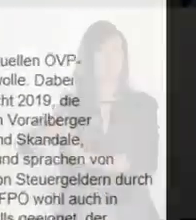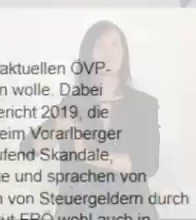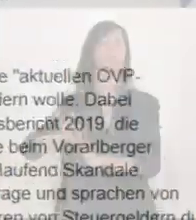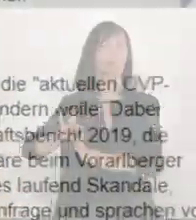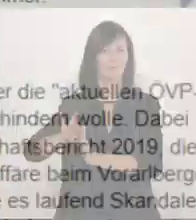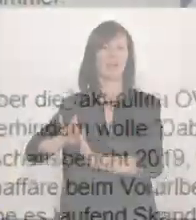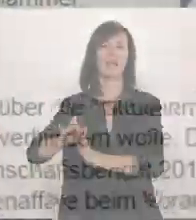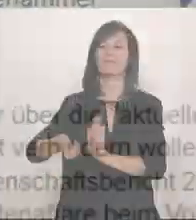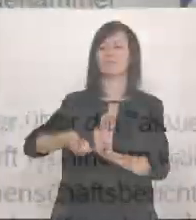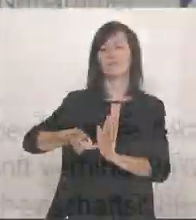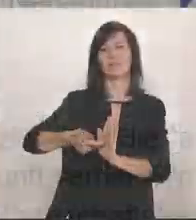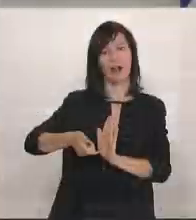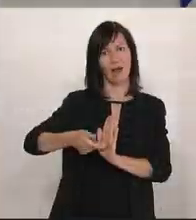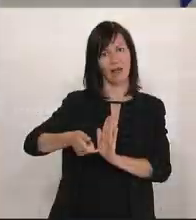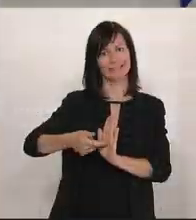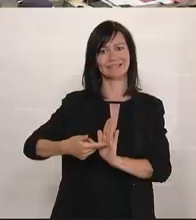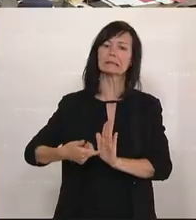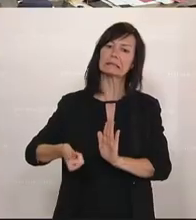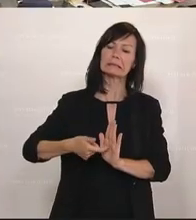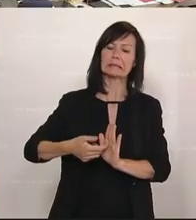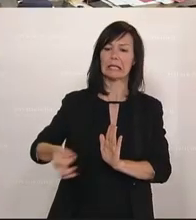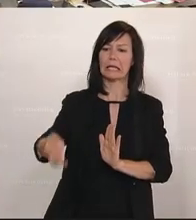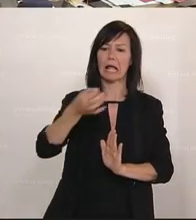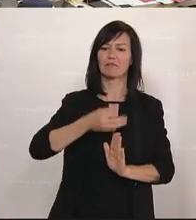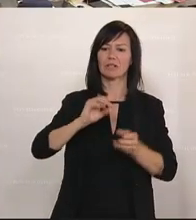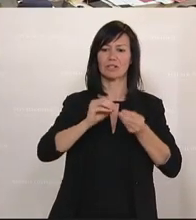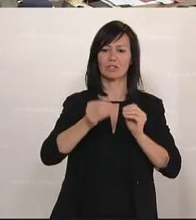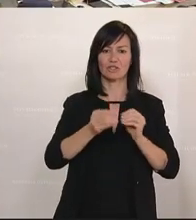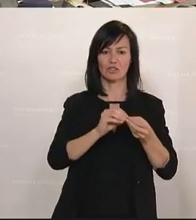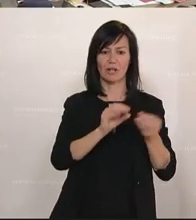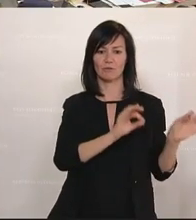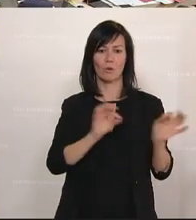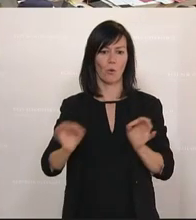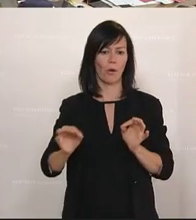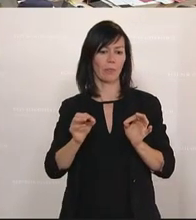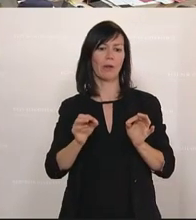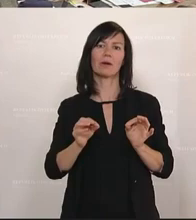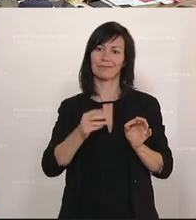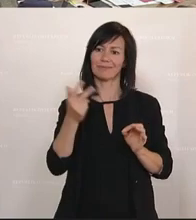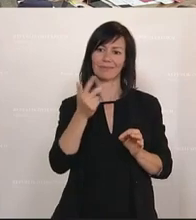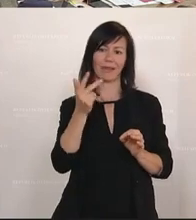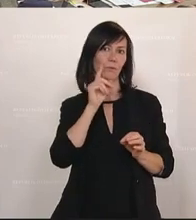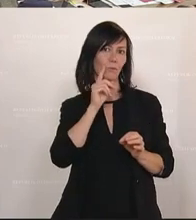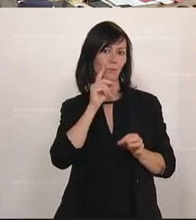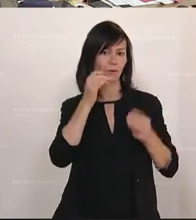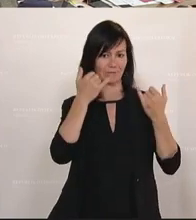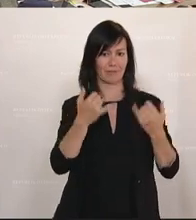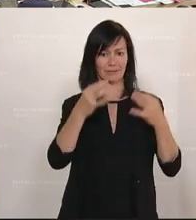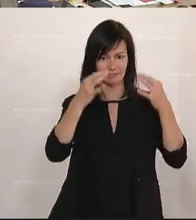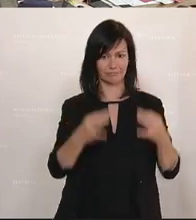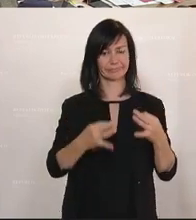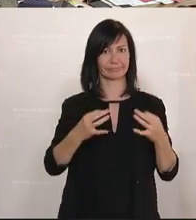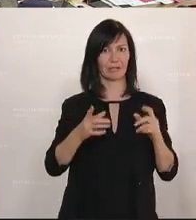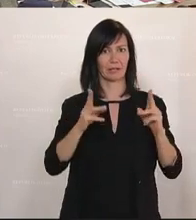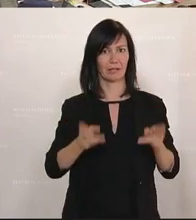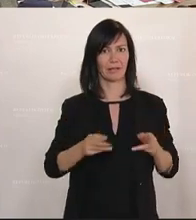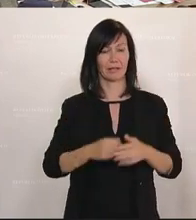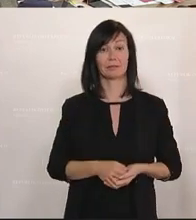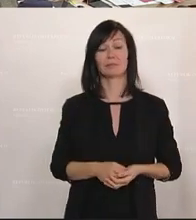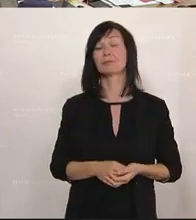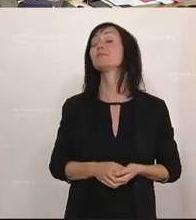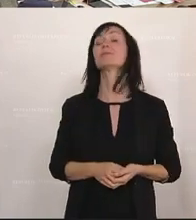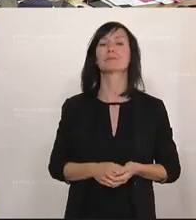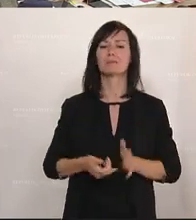Musik Sie haben es gerade vom Nationalratspräsidenten gehört. Es ist jetzt genau 15 Uhr. Die Sitzung wird für eine dringliche Anfrage der